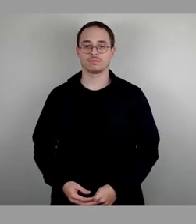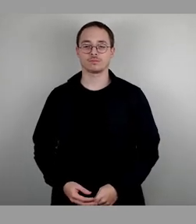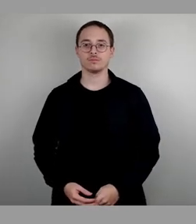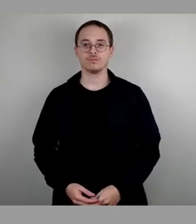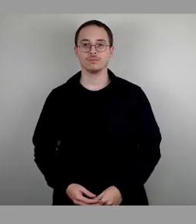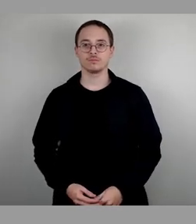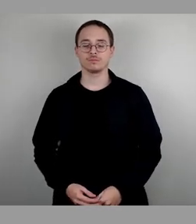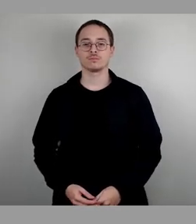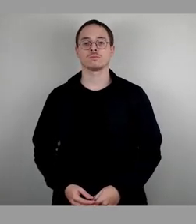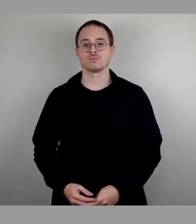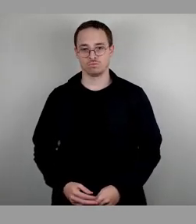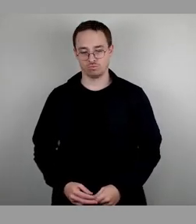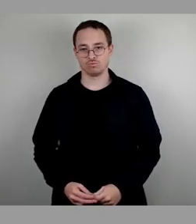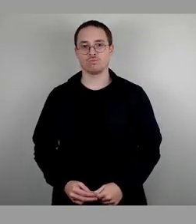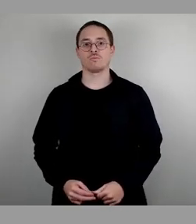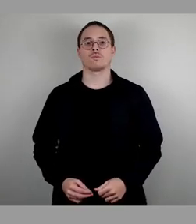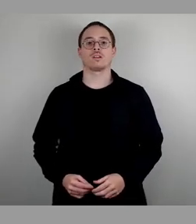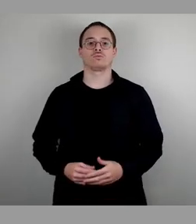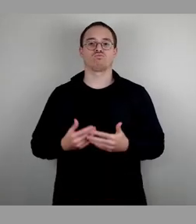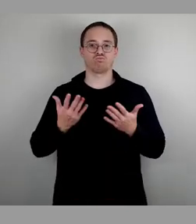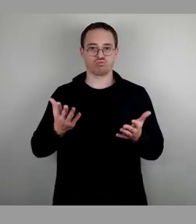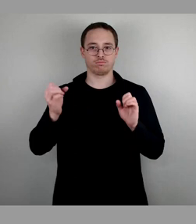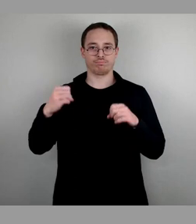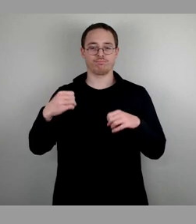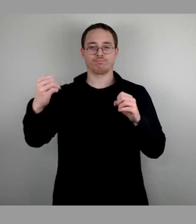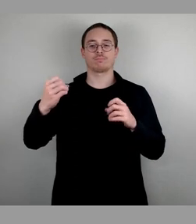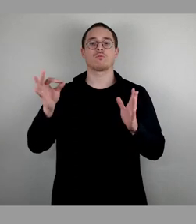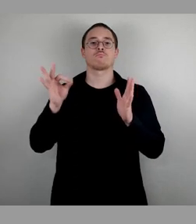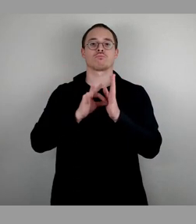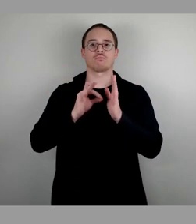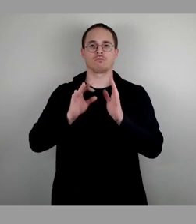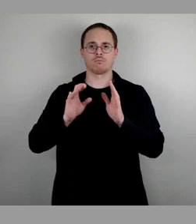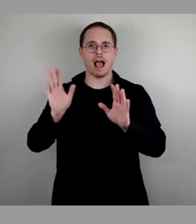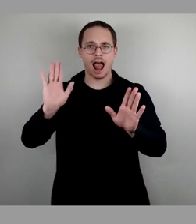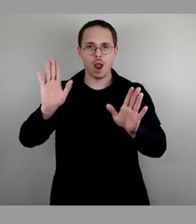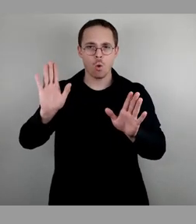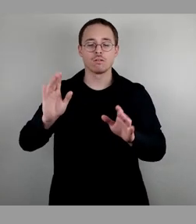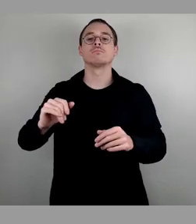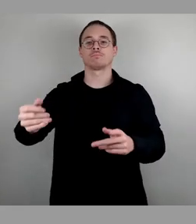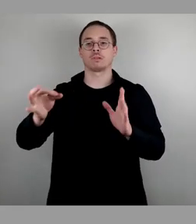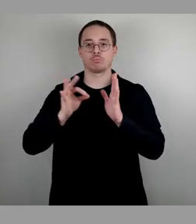Dann kommen wir zu Top 20 ohne Debatte, das ist die Satzung, Änderung,